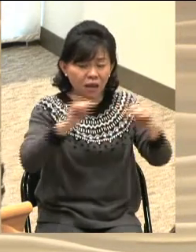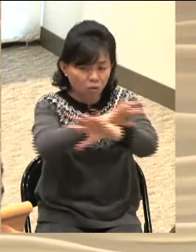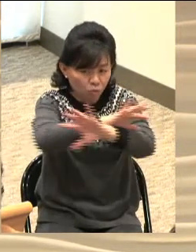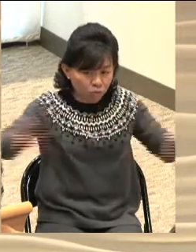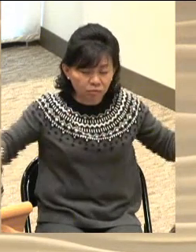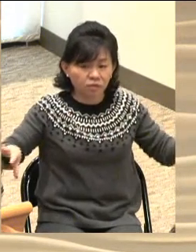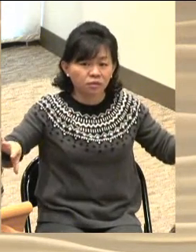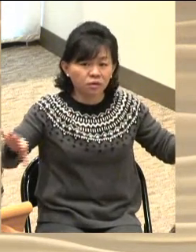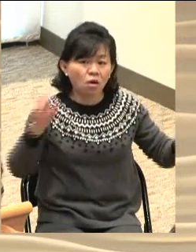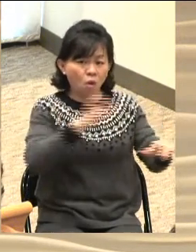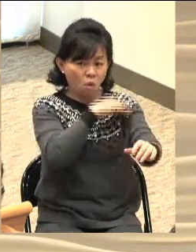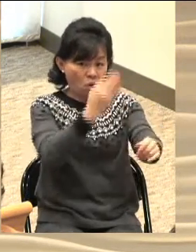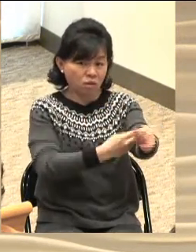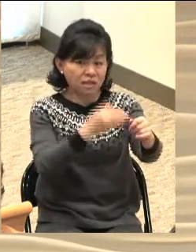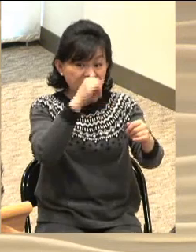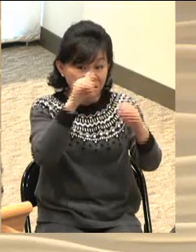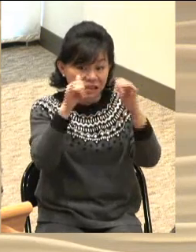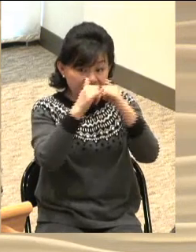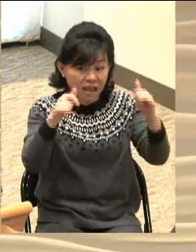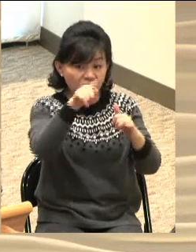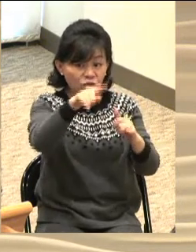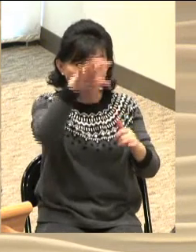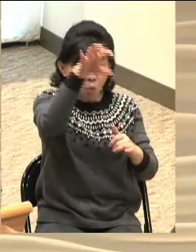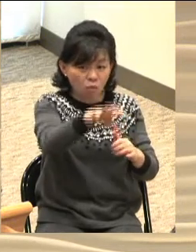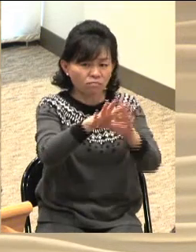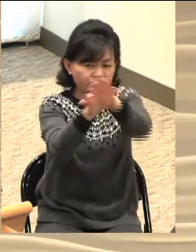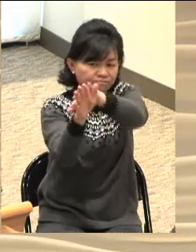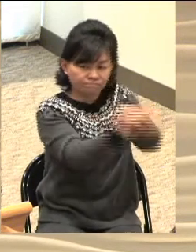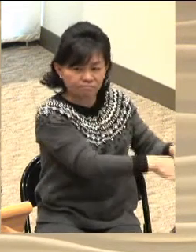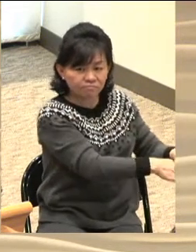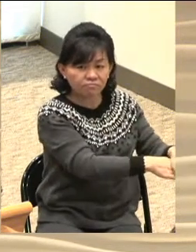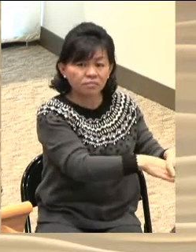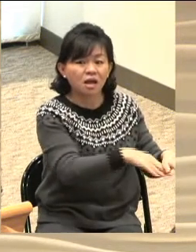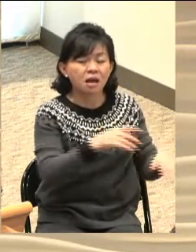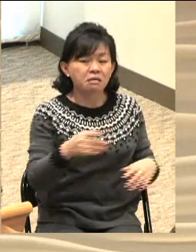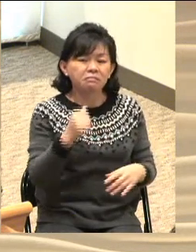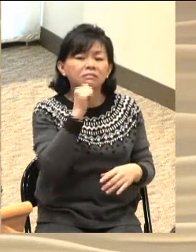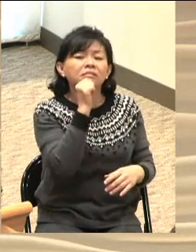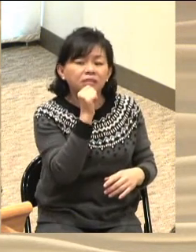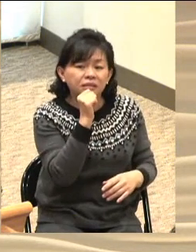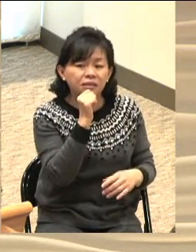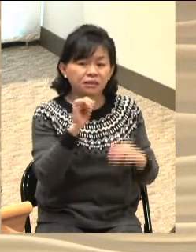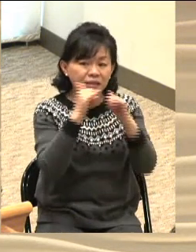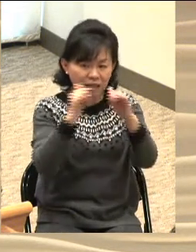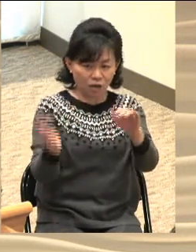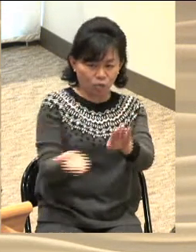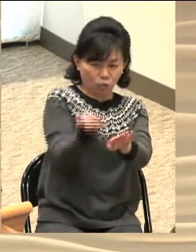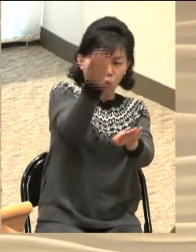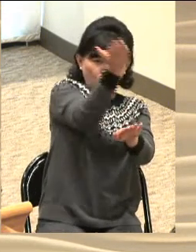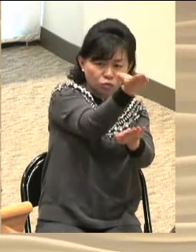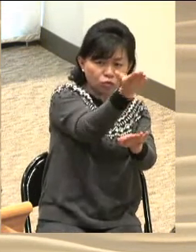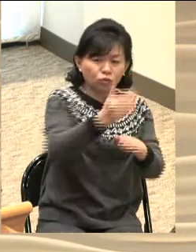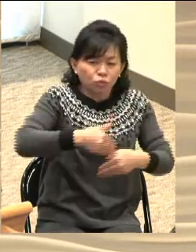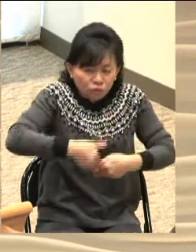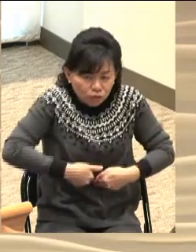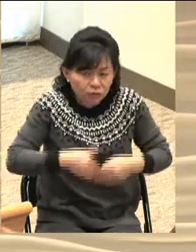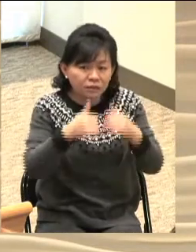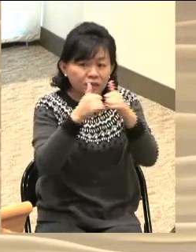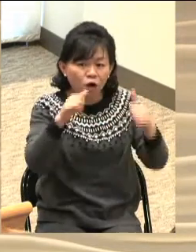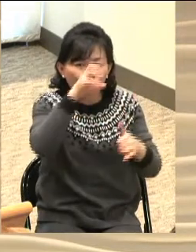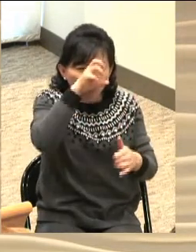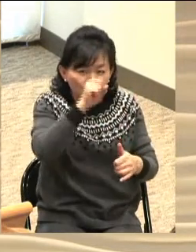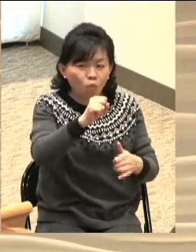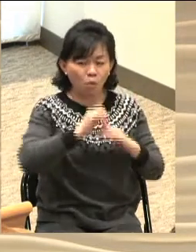흩으셨고 권세 있는 자를 그 위에서 내리치셨으며 비천한 자를 높이셨고 줄이는